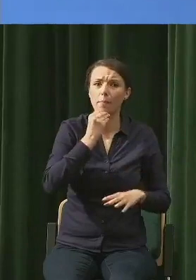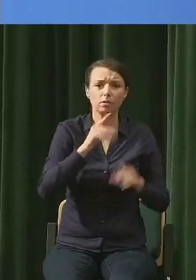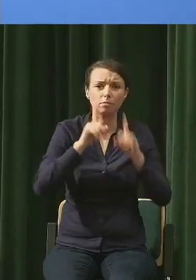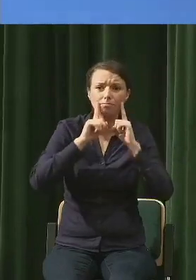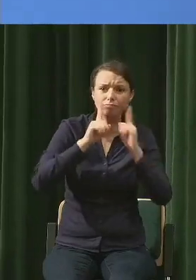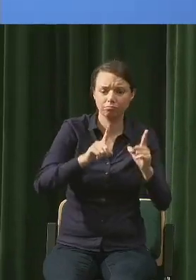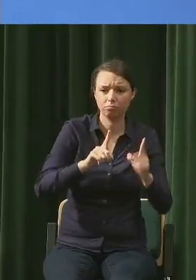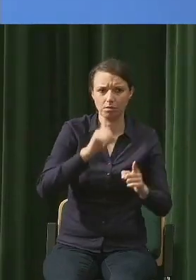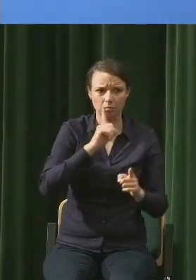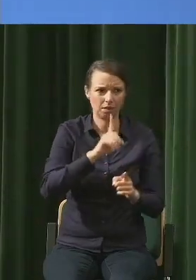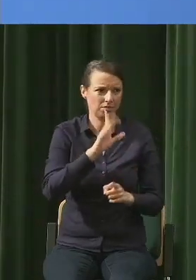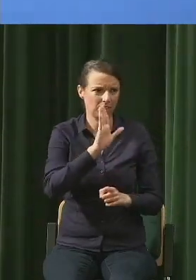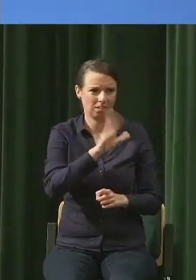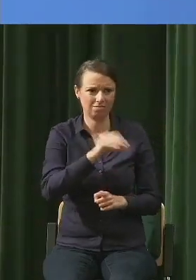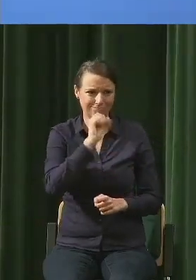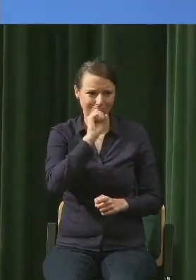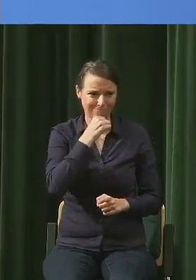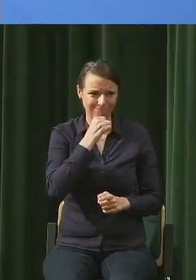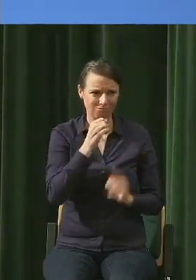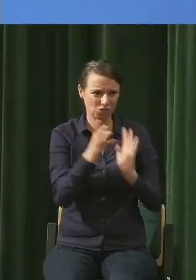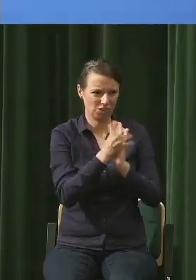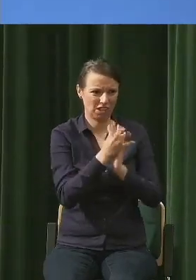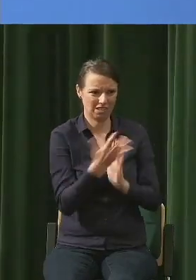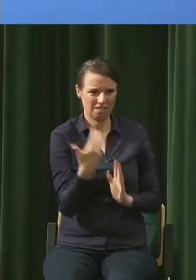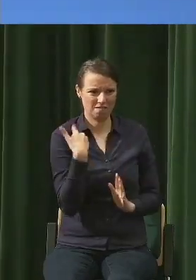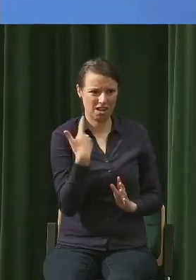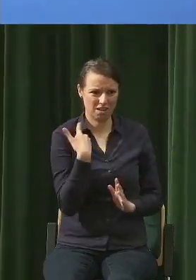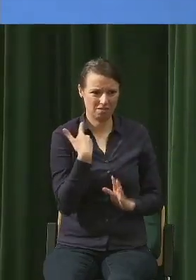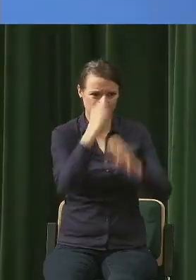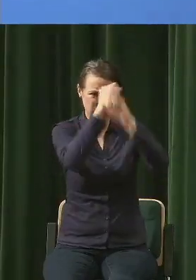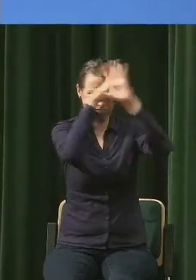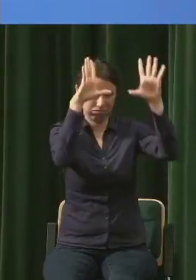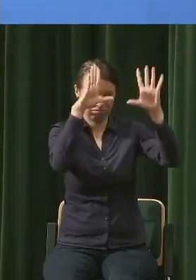dziewiętnastowiecznym w gruncie rzeczy. I nie wiem,